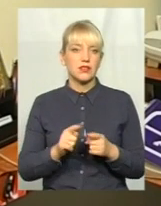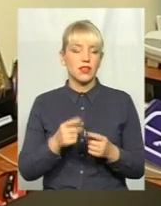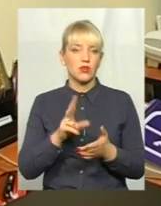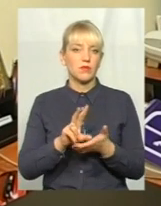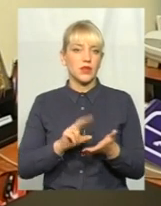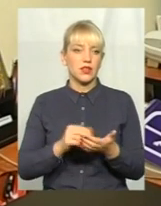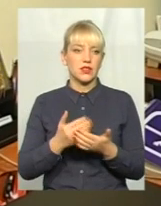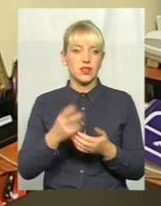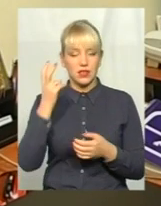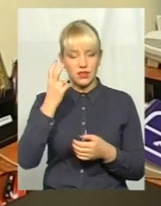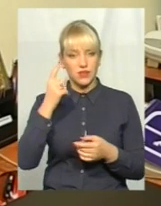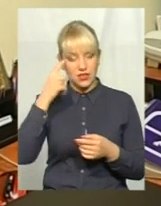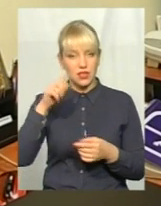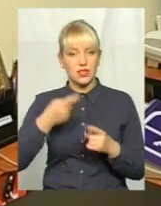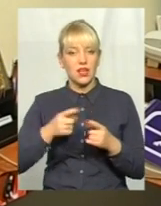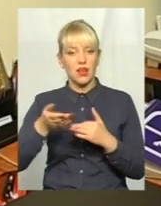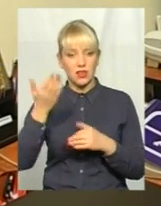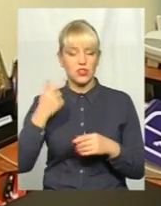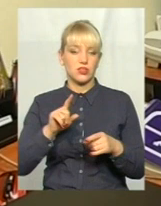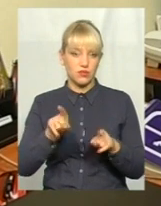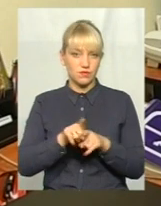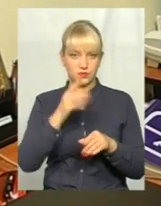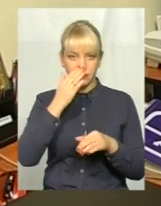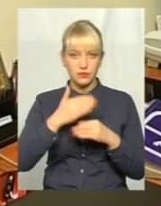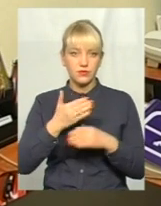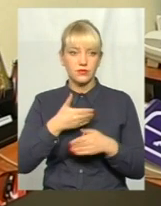Київ це зазнав набагато раніше, зараз ми до того також підходимо.